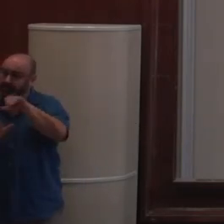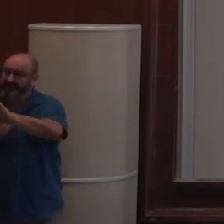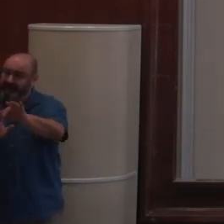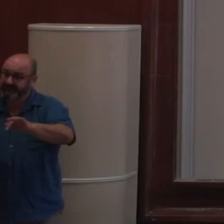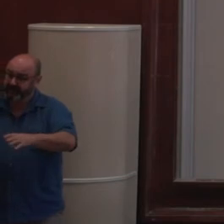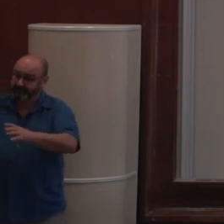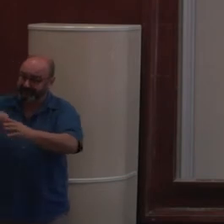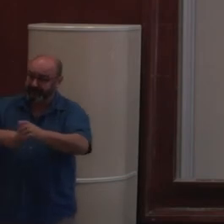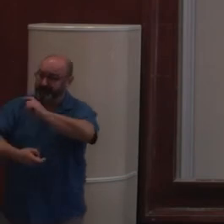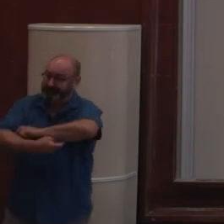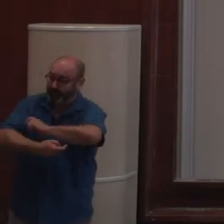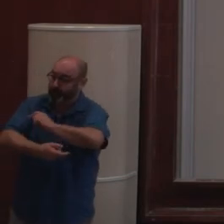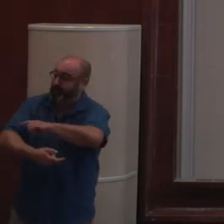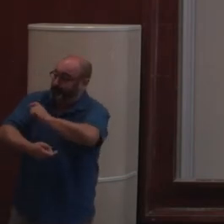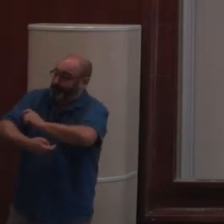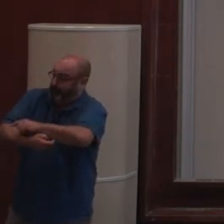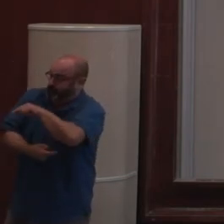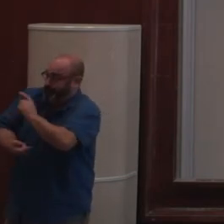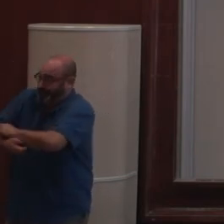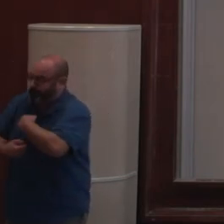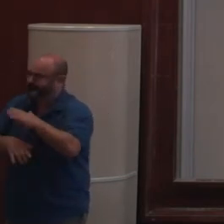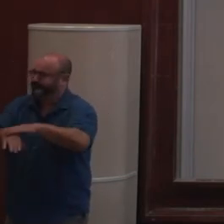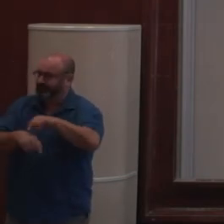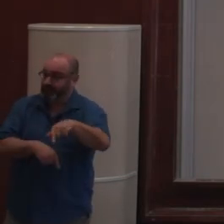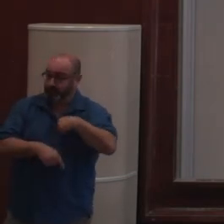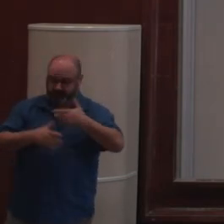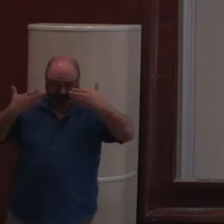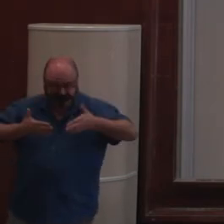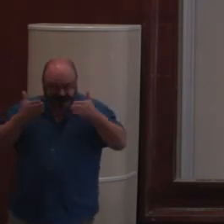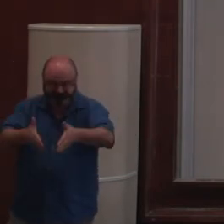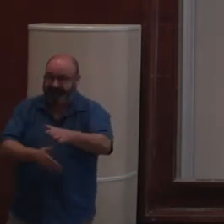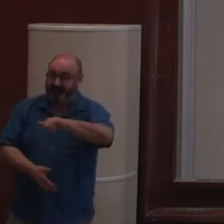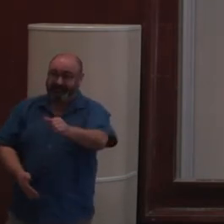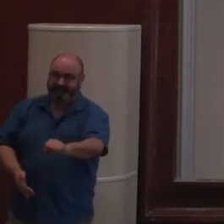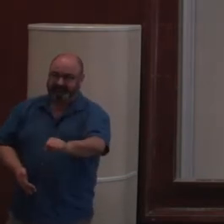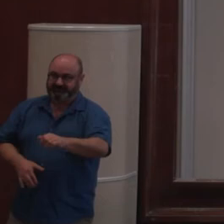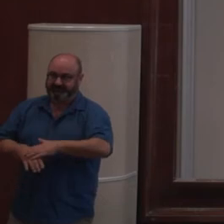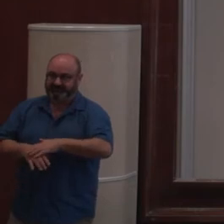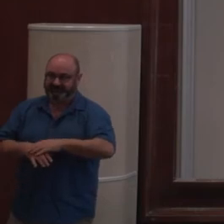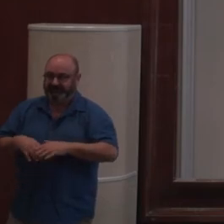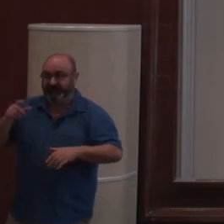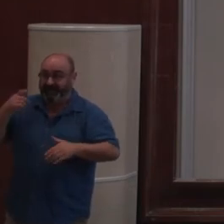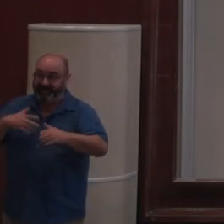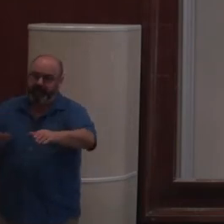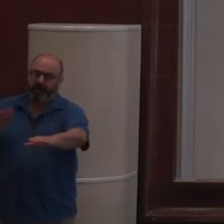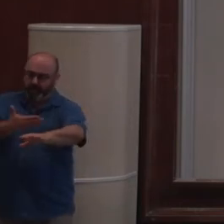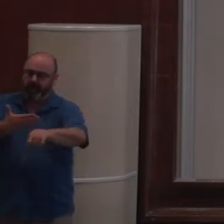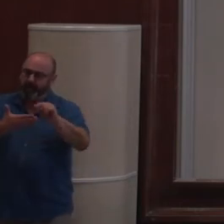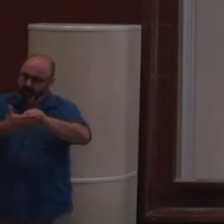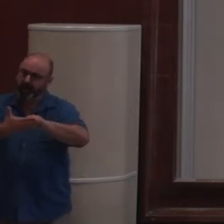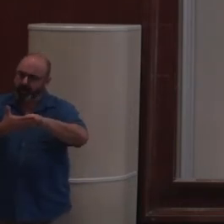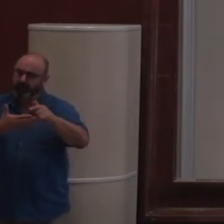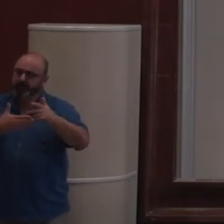venus à la Picon FR pour Python, d'accord ? Et j'ai dit, nous, on va sprinter, on ne faire que du JavaScript. Bon, au-dessus d'une API qui se trouve être écrite en Python.